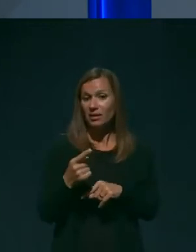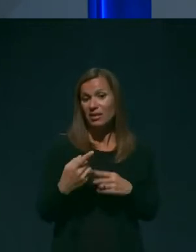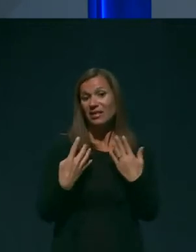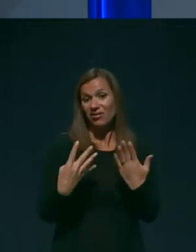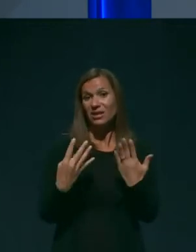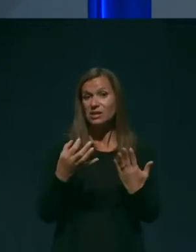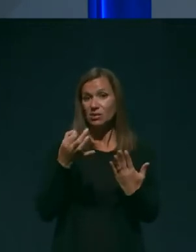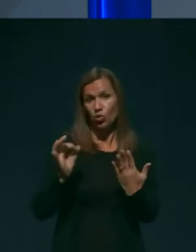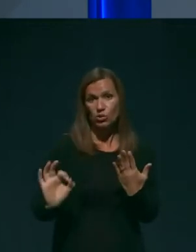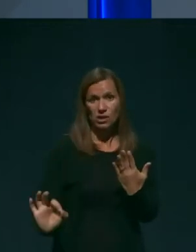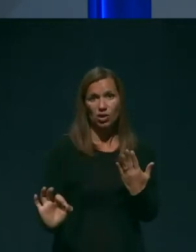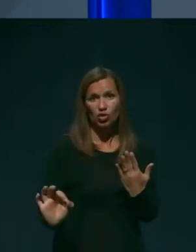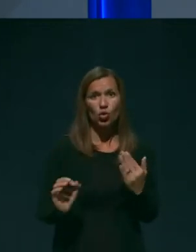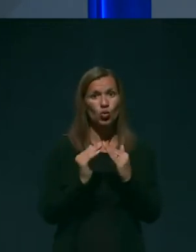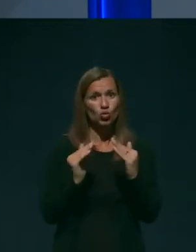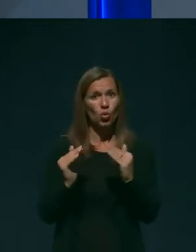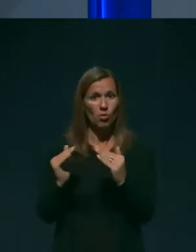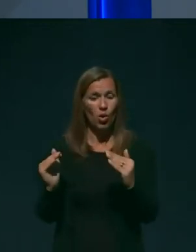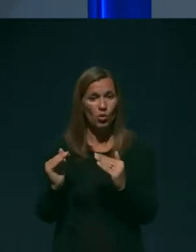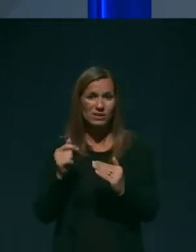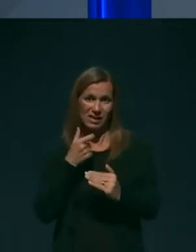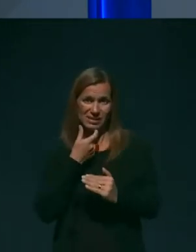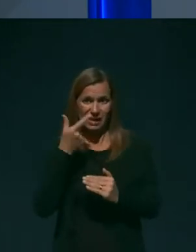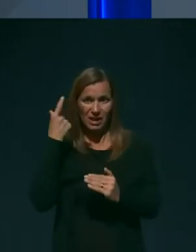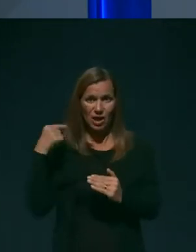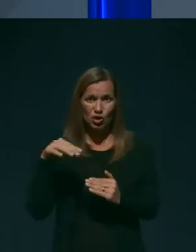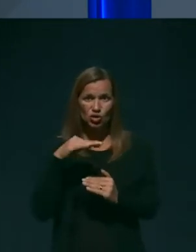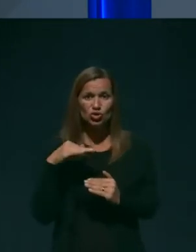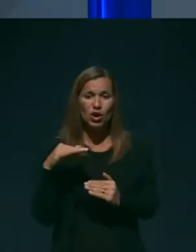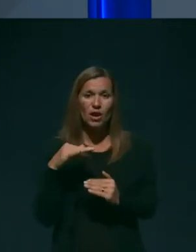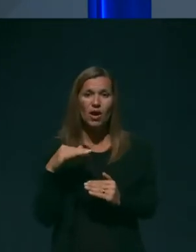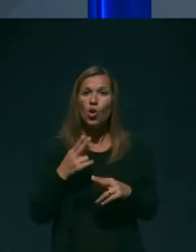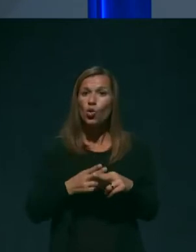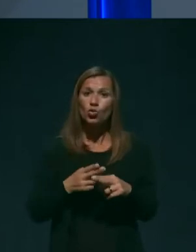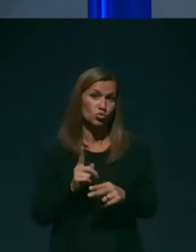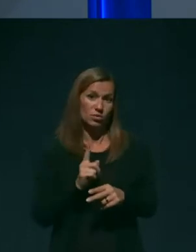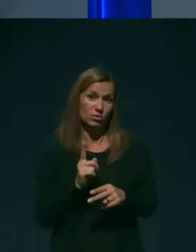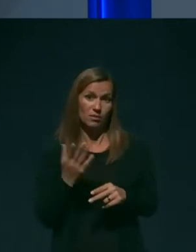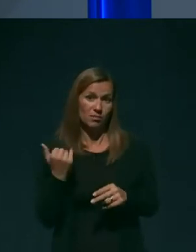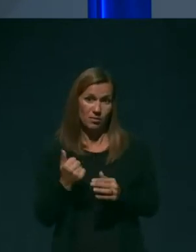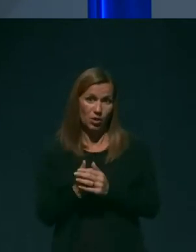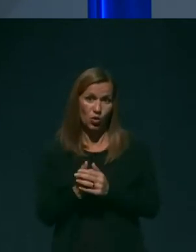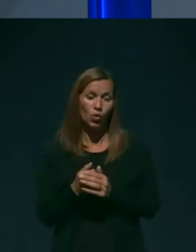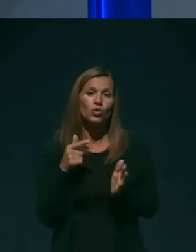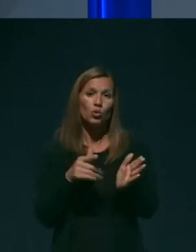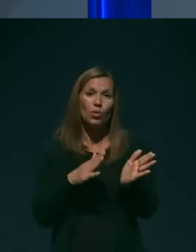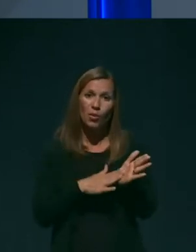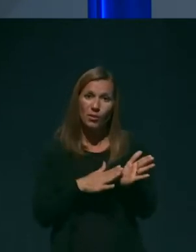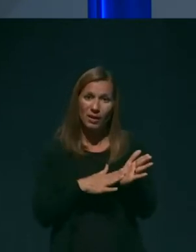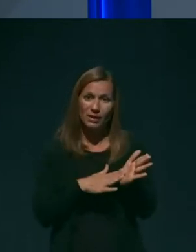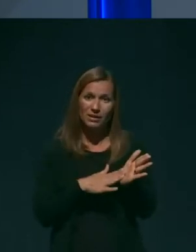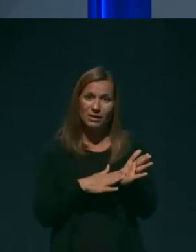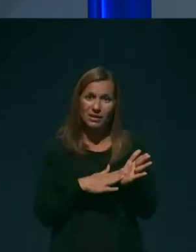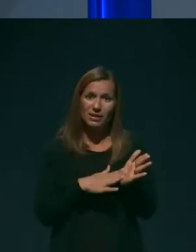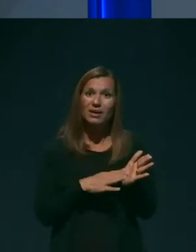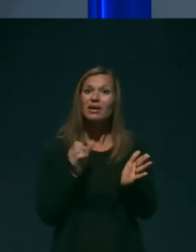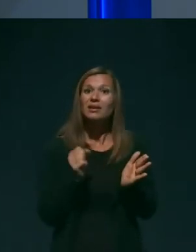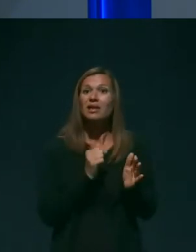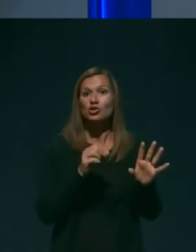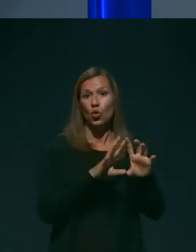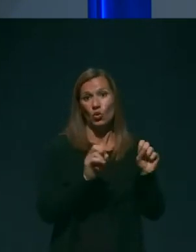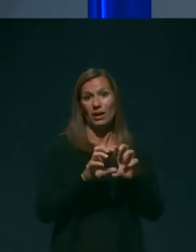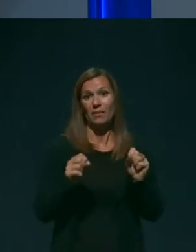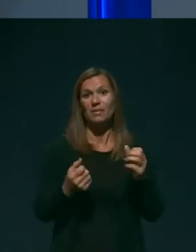domov za starejše okušb ni bilo, kar pomeni, da so ukrepi za